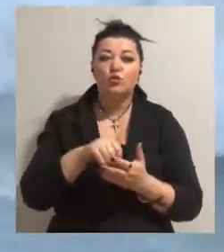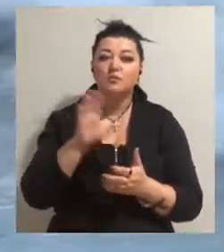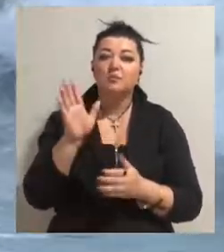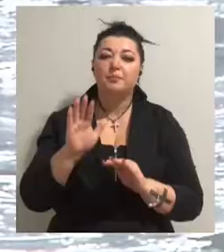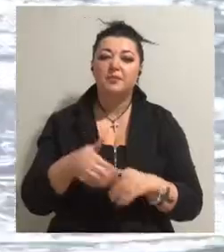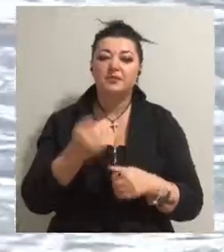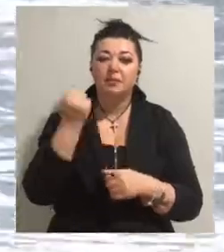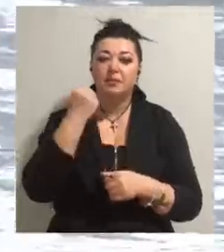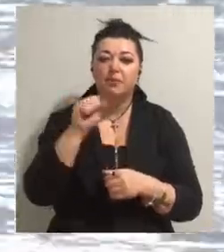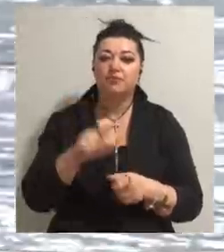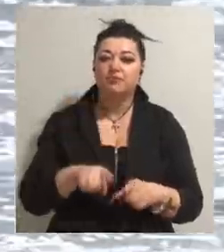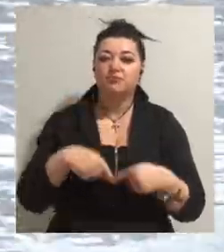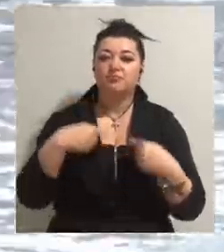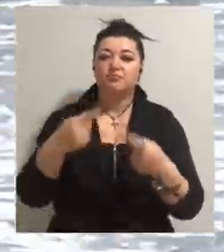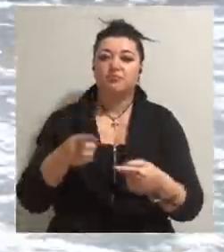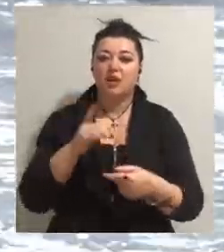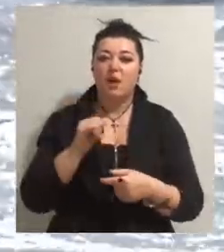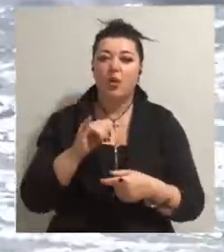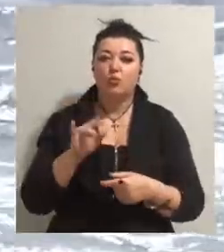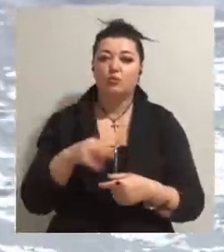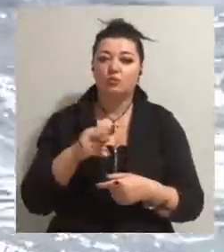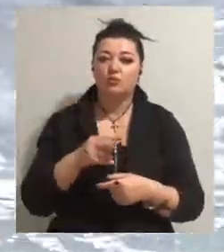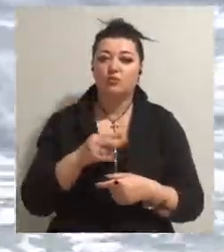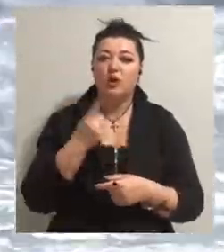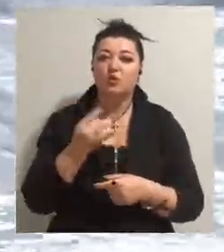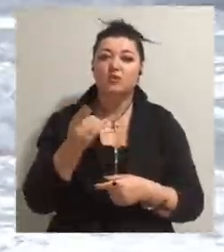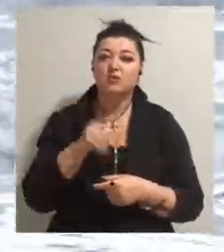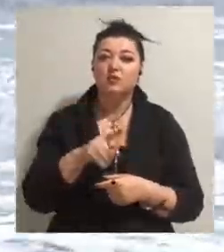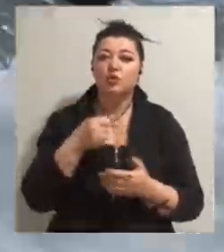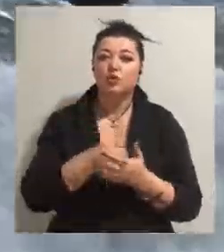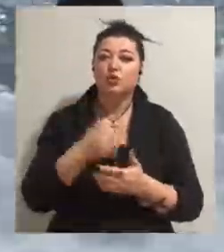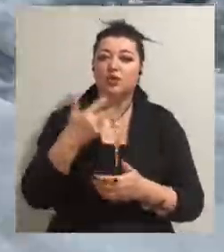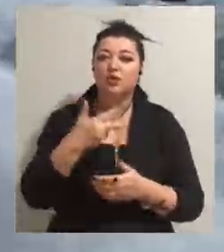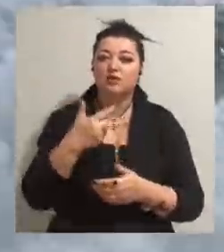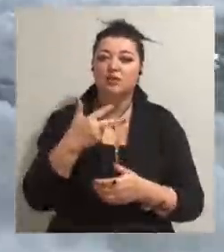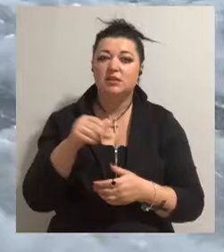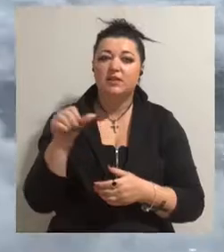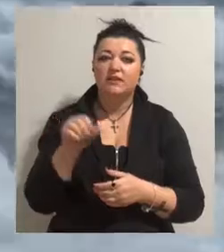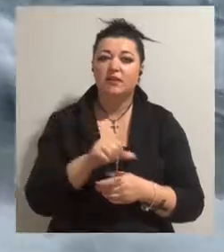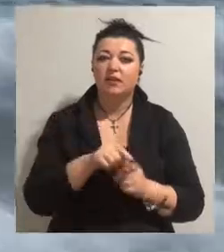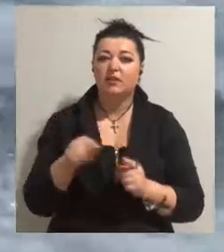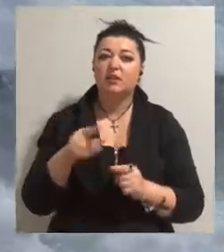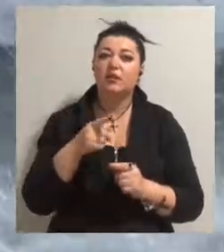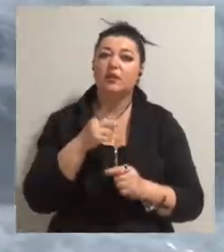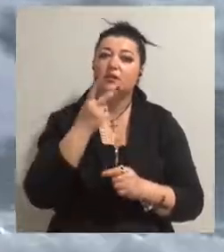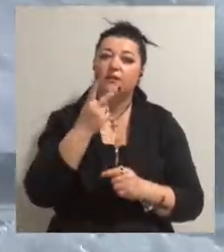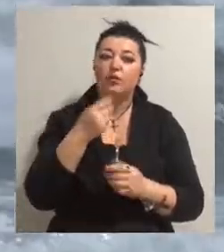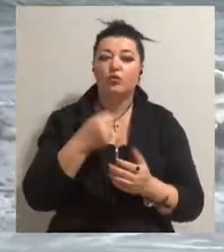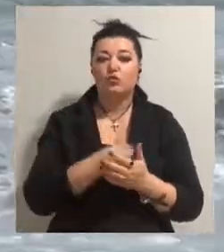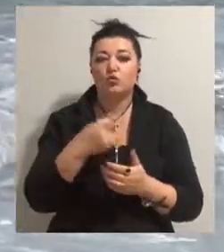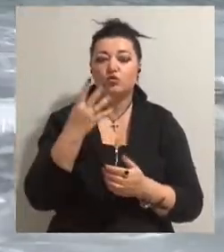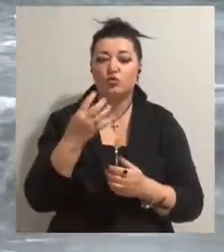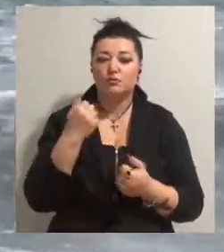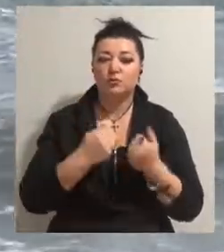переходять наступний раунд. В одному хіті тривалістю до 30 хвилин змагаються від двох до чотирьох спортсменів. За цей час